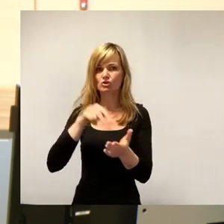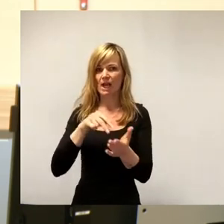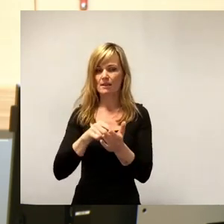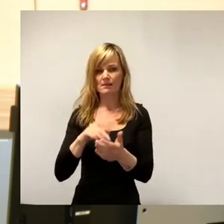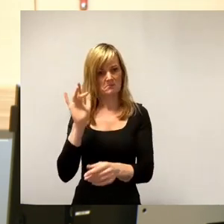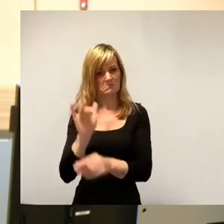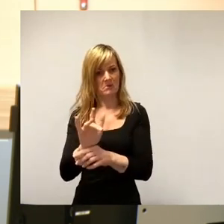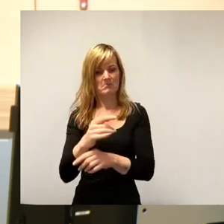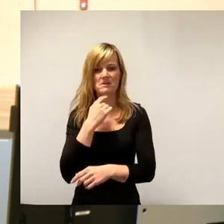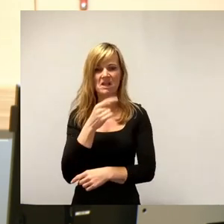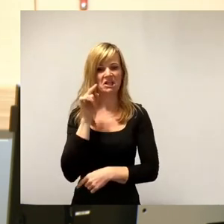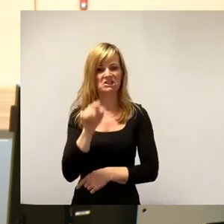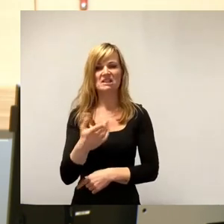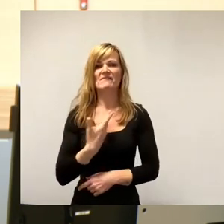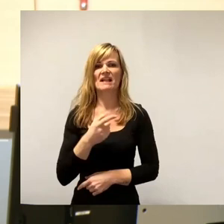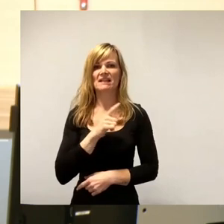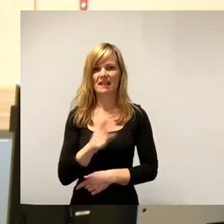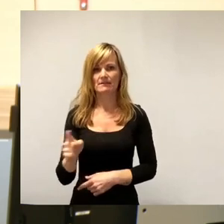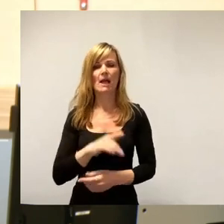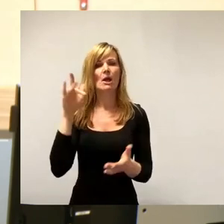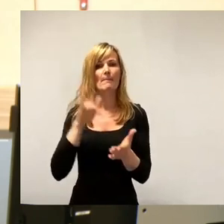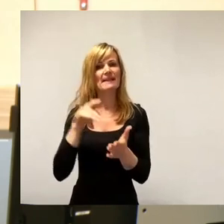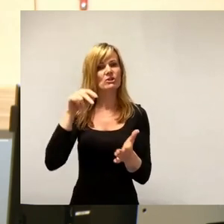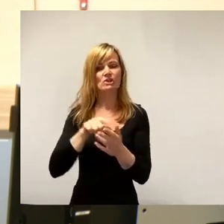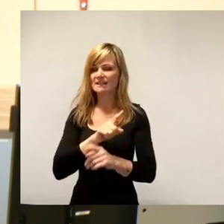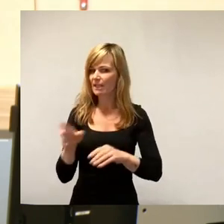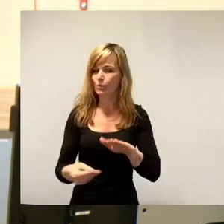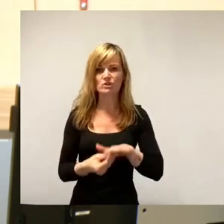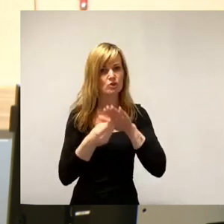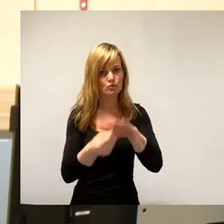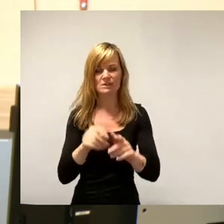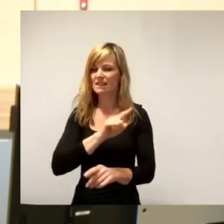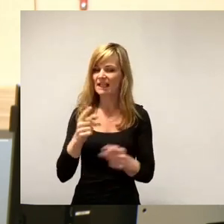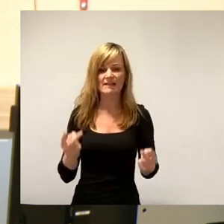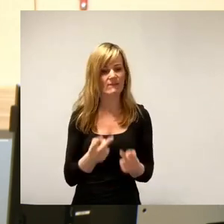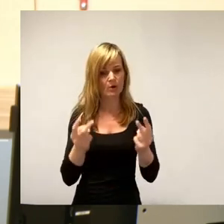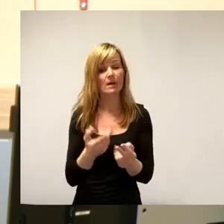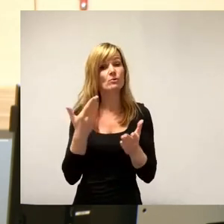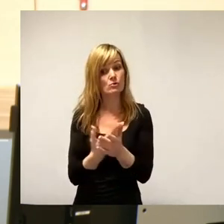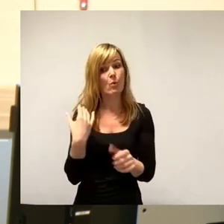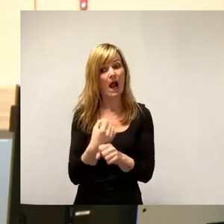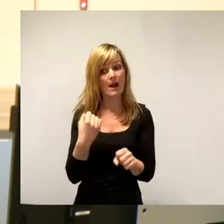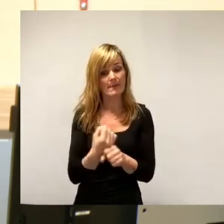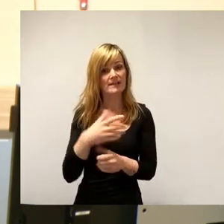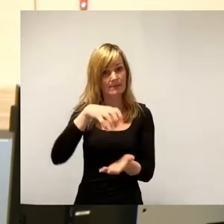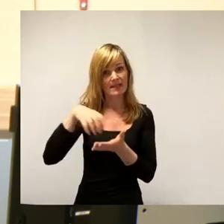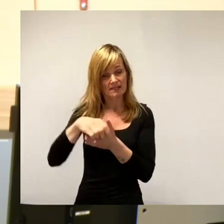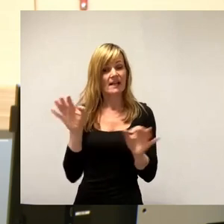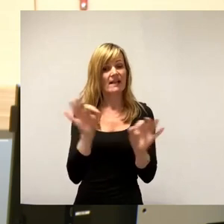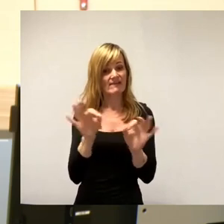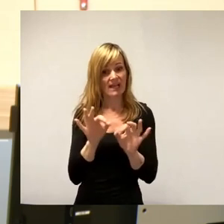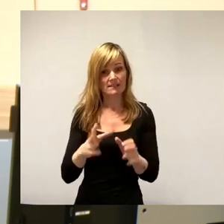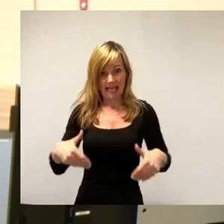will, den Mittelstand nicht unterstützen will, nicht fordern will, damit Arbeitsplätze natürlich gefährdet, Existenzen gefährdet. Das müssen Sie natürlich den